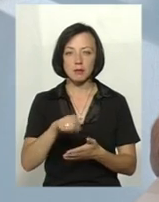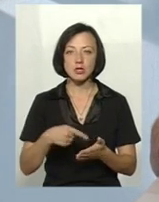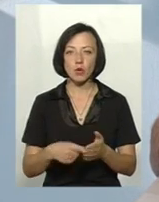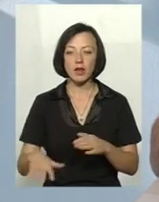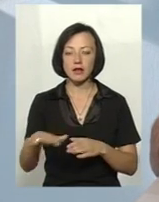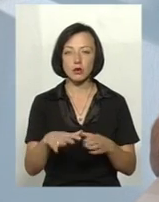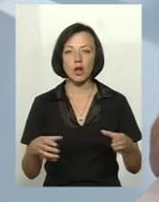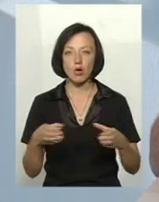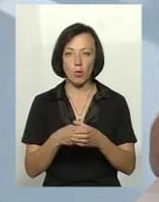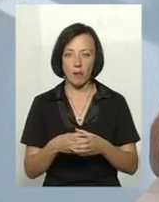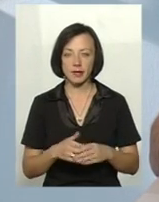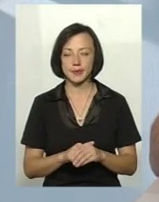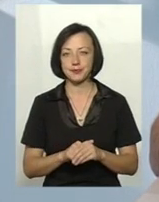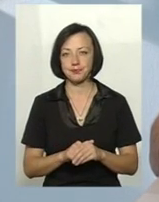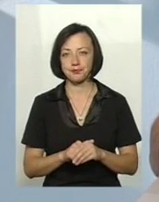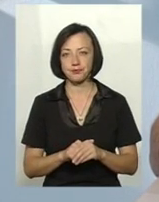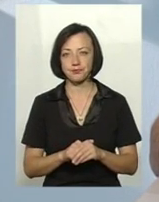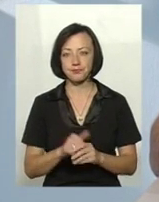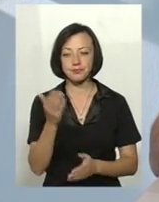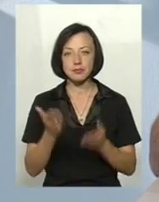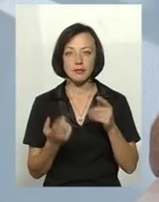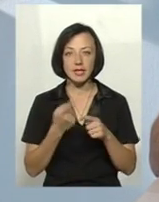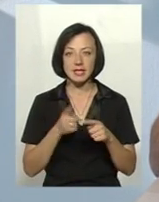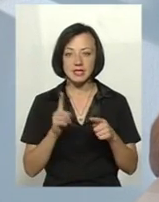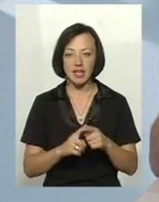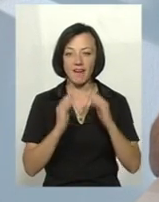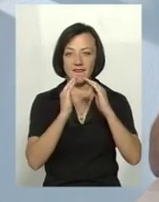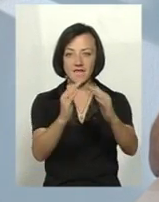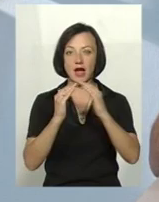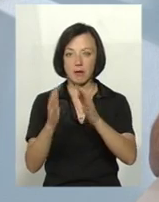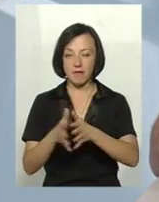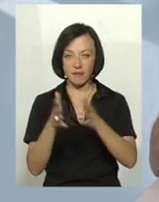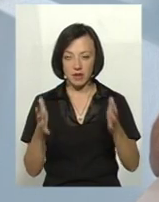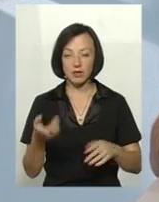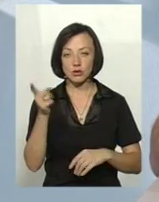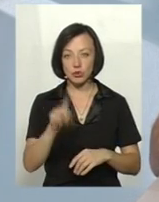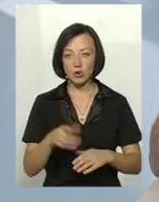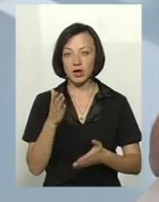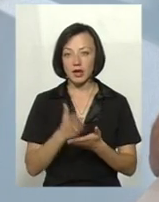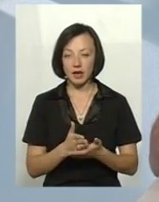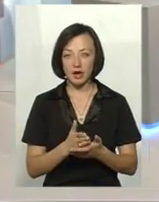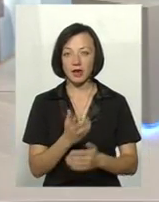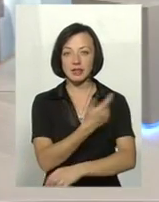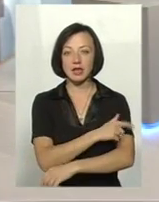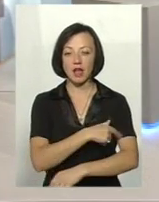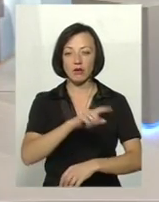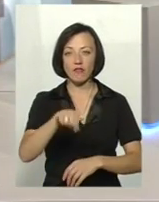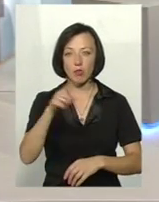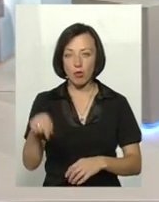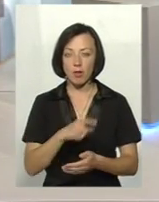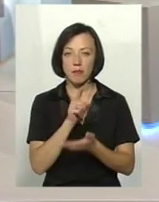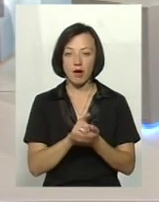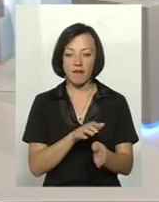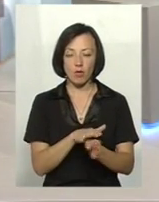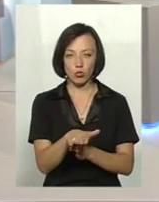територіальної громади. Якщо це колективне господарство, то, звичайно, є ветеринарно-санітарні вимоги, яких воно